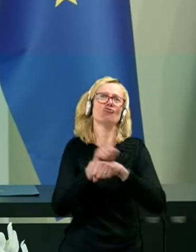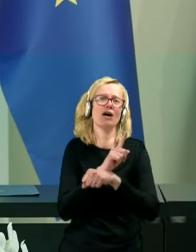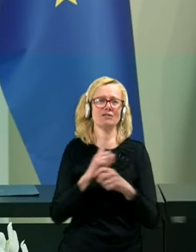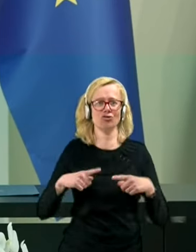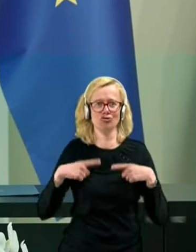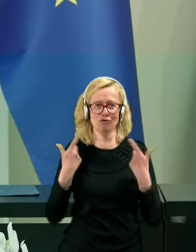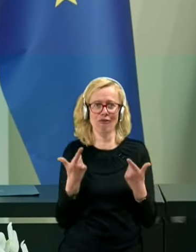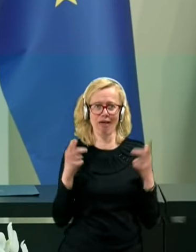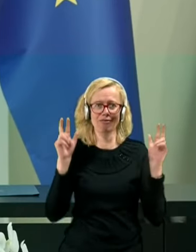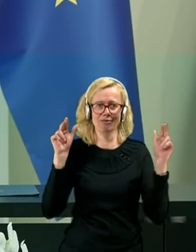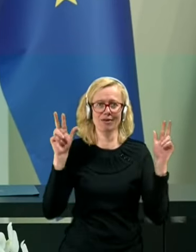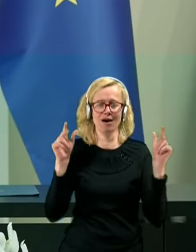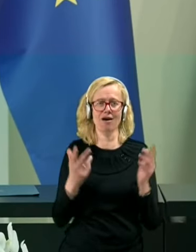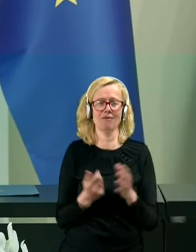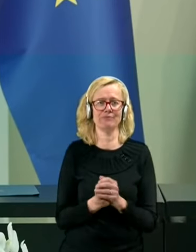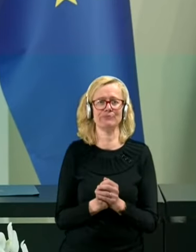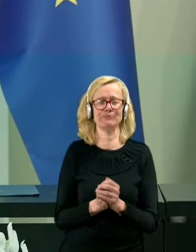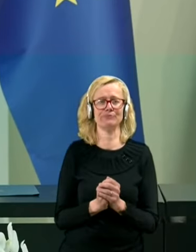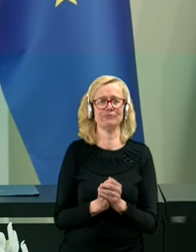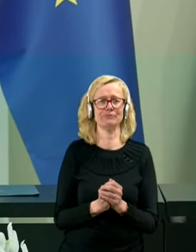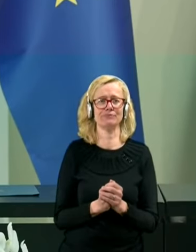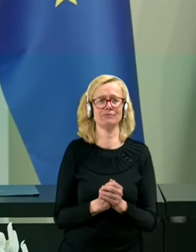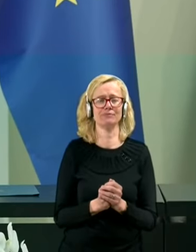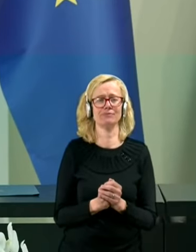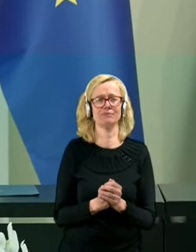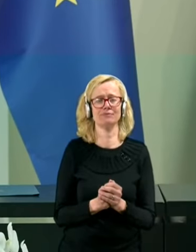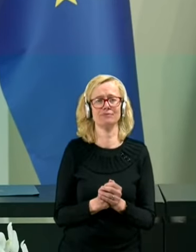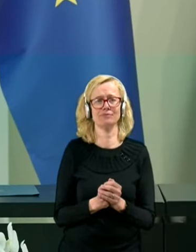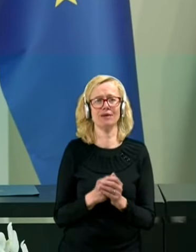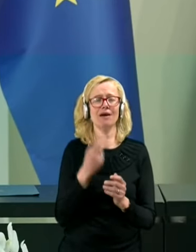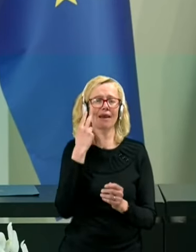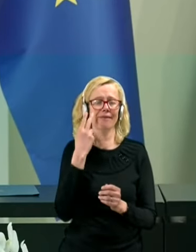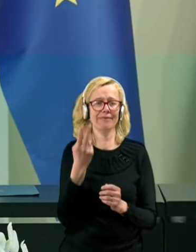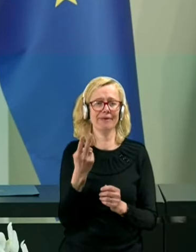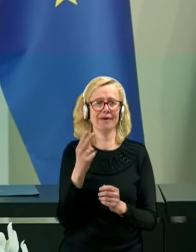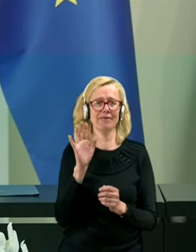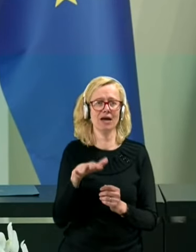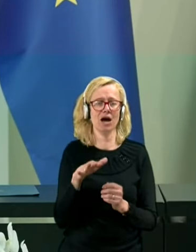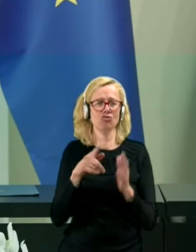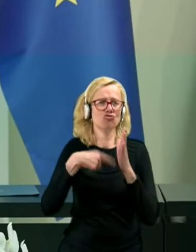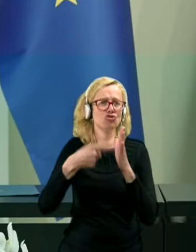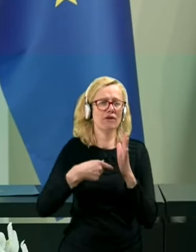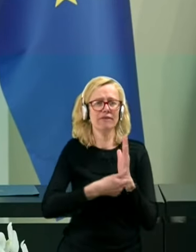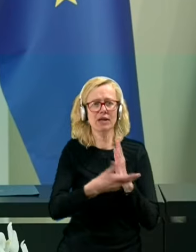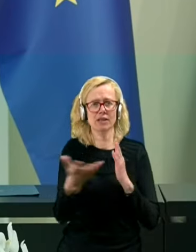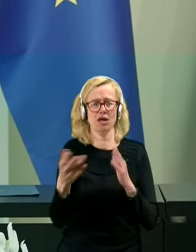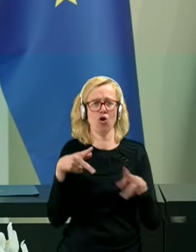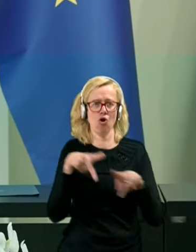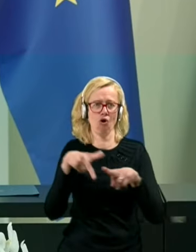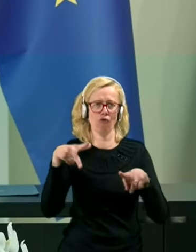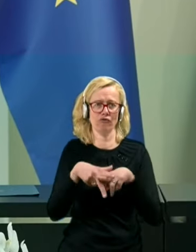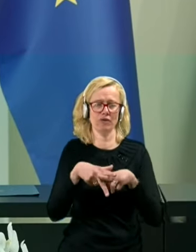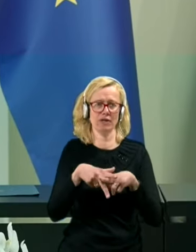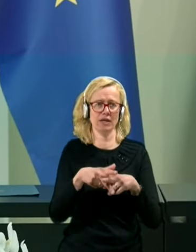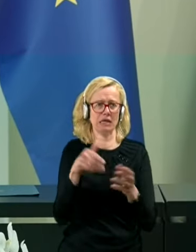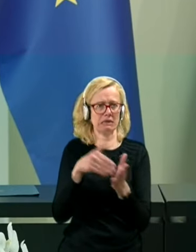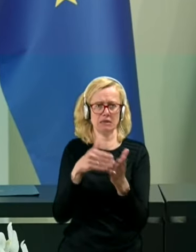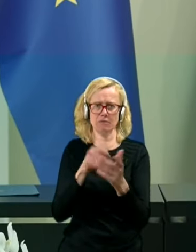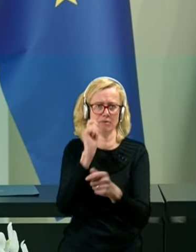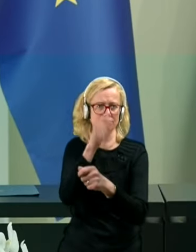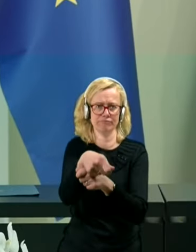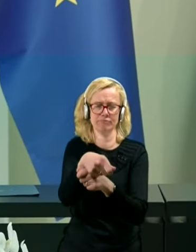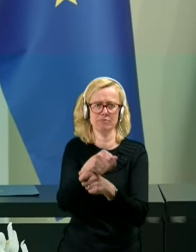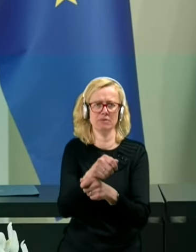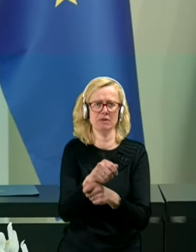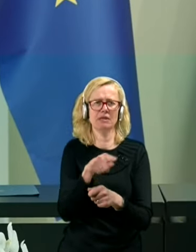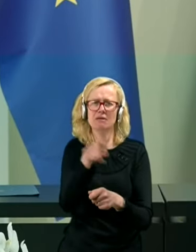temu rečete, glede na številne ovire, ki jih je zdaj treba presekati in so nepotrebne